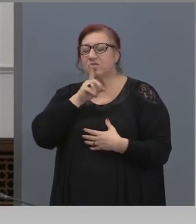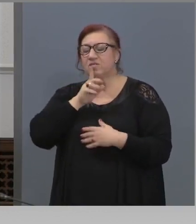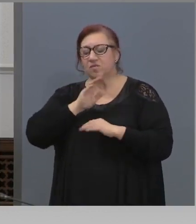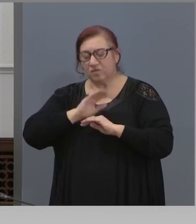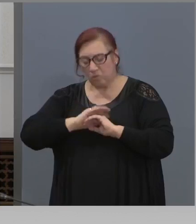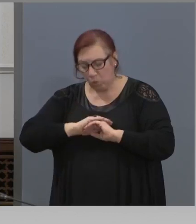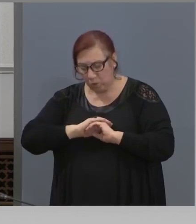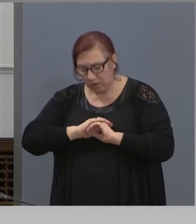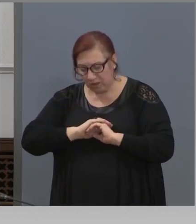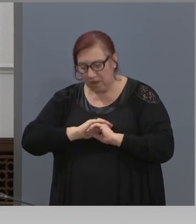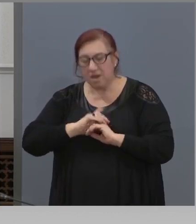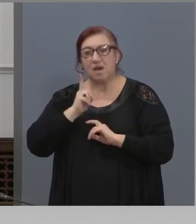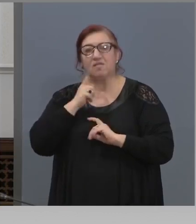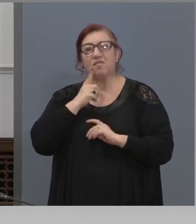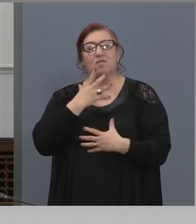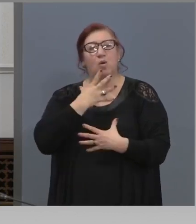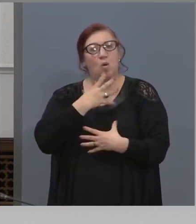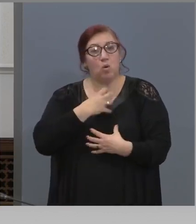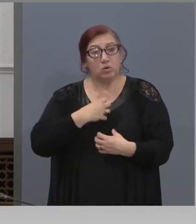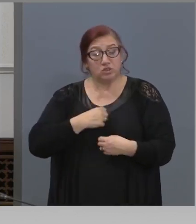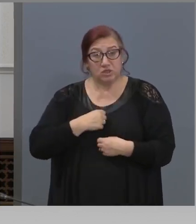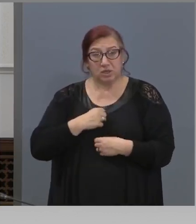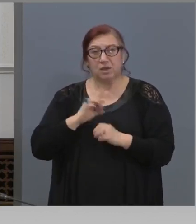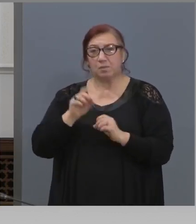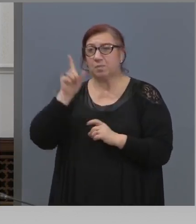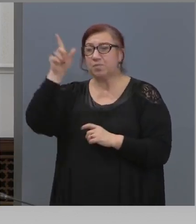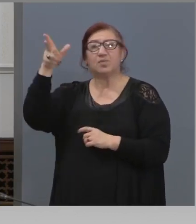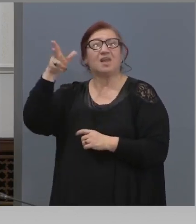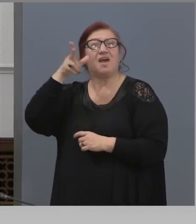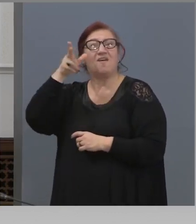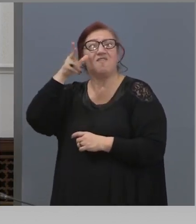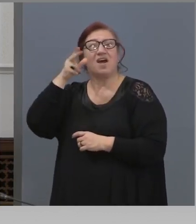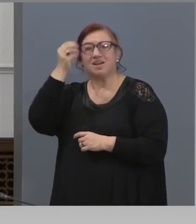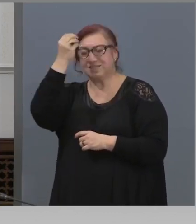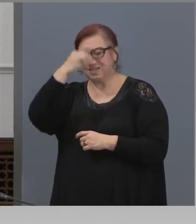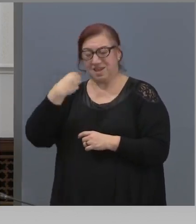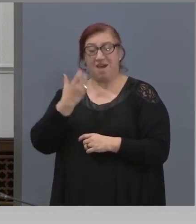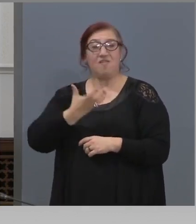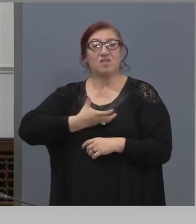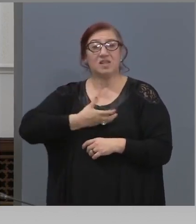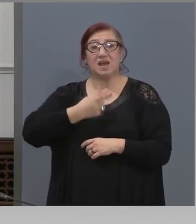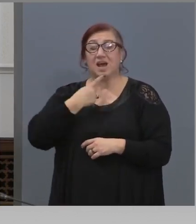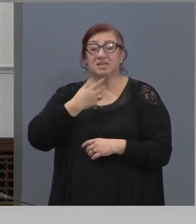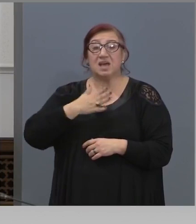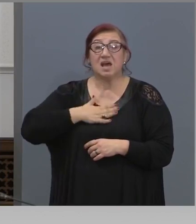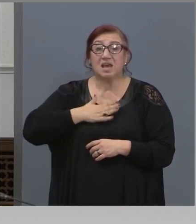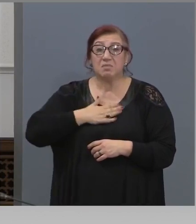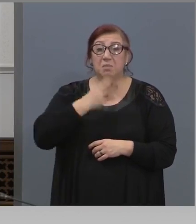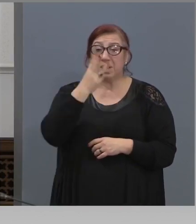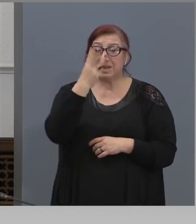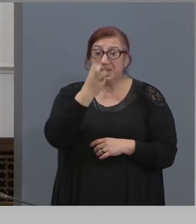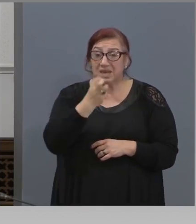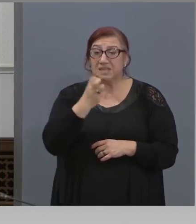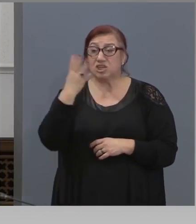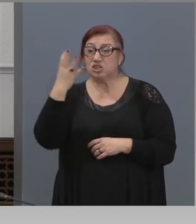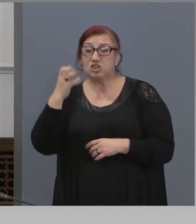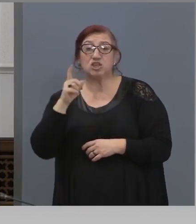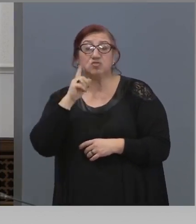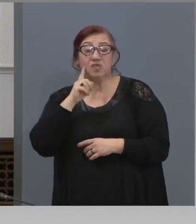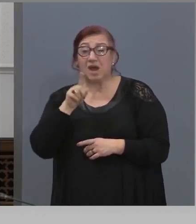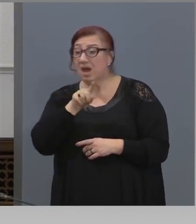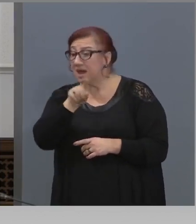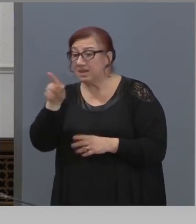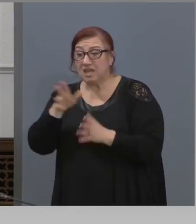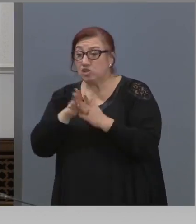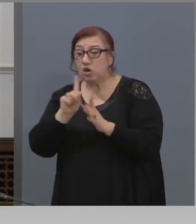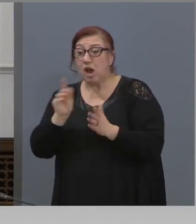отчаяние, варнайския владик, като дядо Иоанн, каза, имам 30-40 човека, които, ако не дойдат